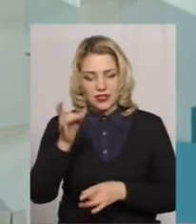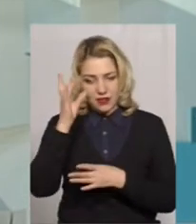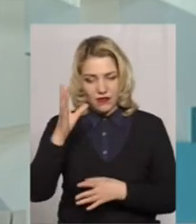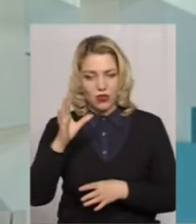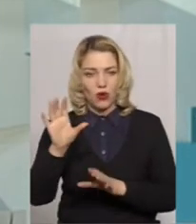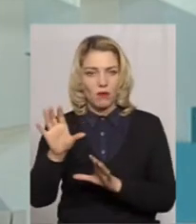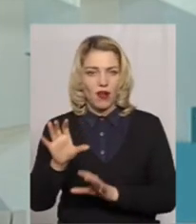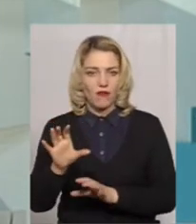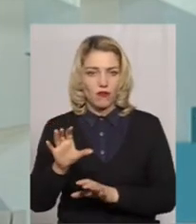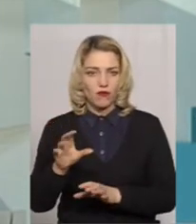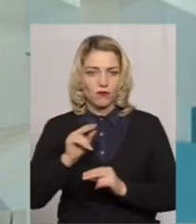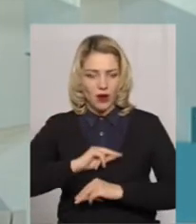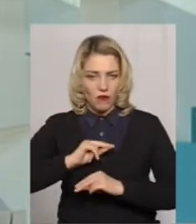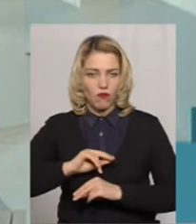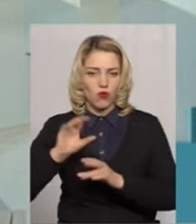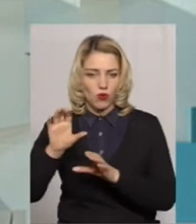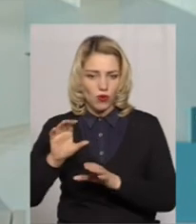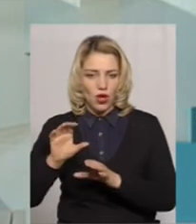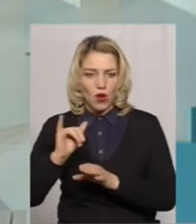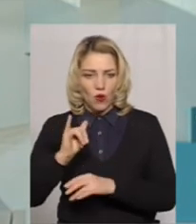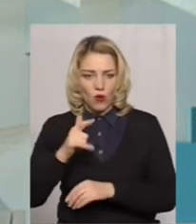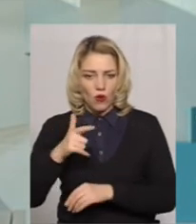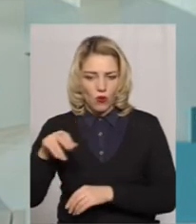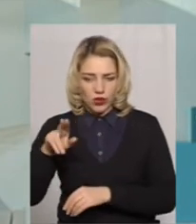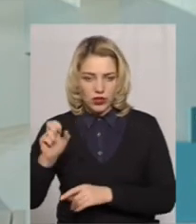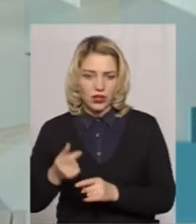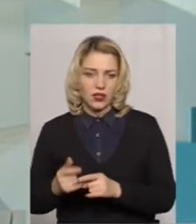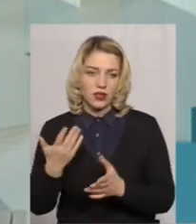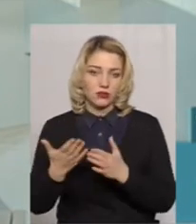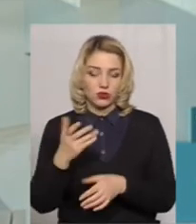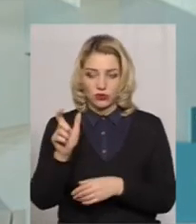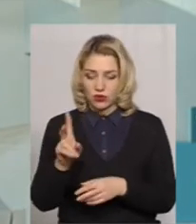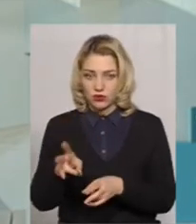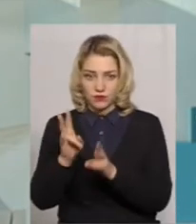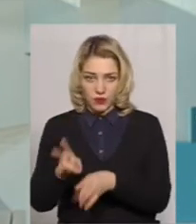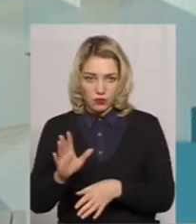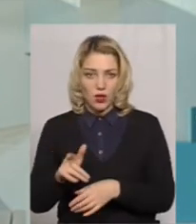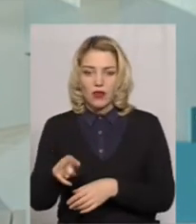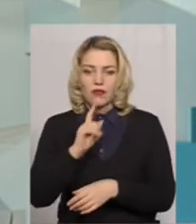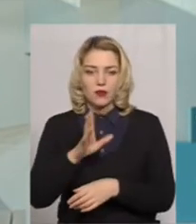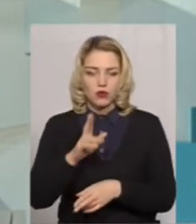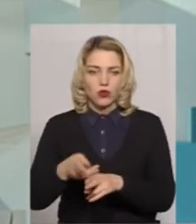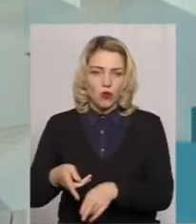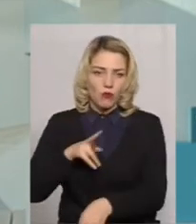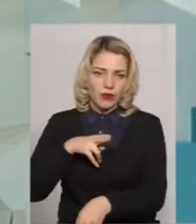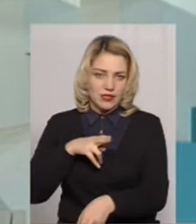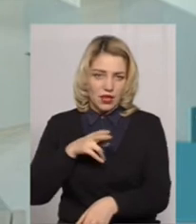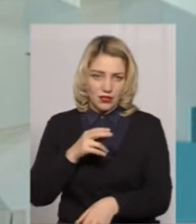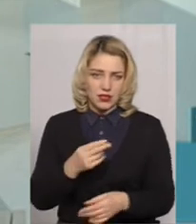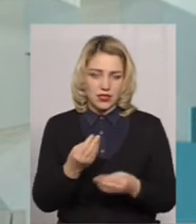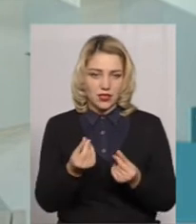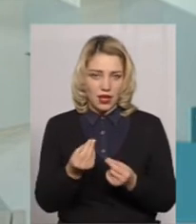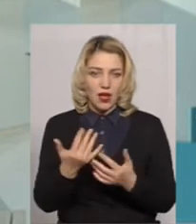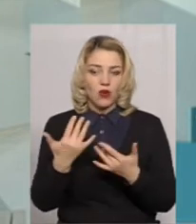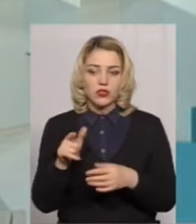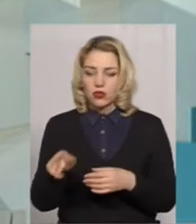угодою. Просто працівник, з яким станеться нечасний випадок за цивільно-правовою угодою, не отримує компенсацію, оскільки з його